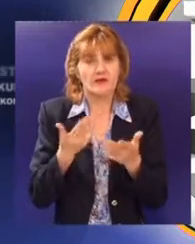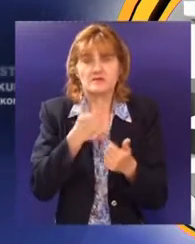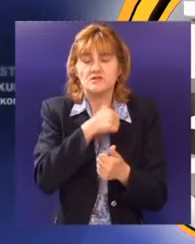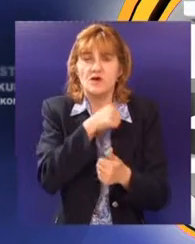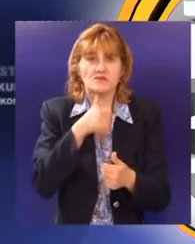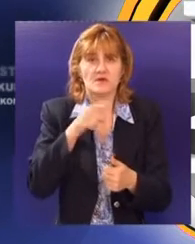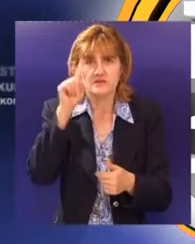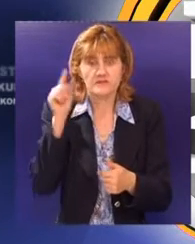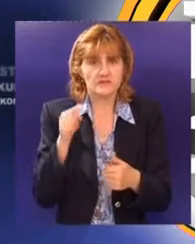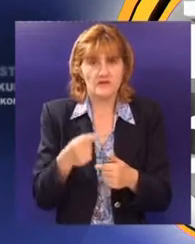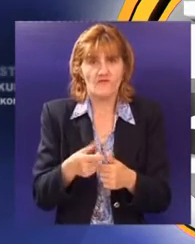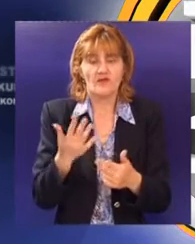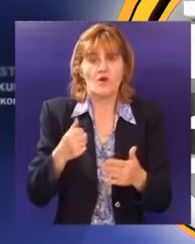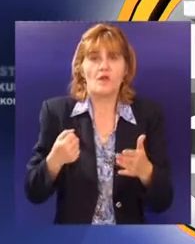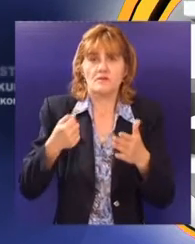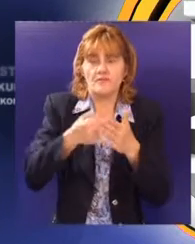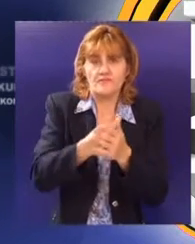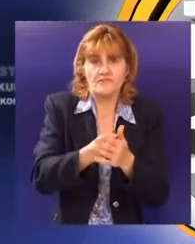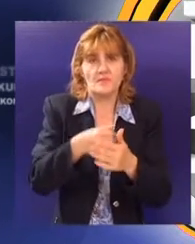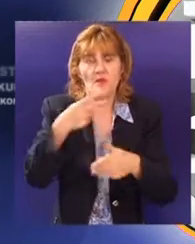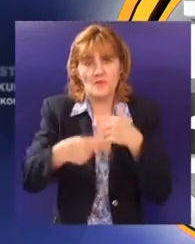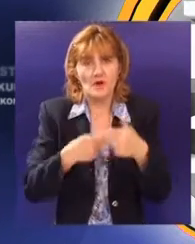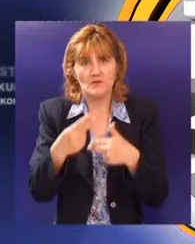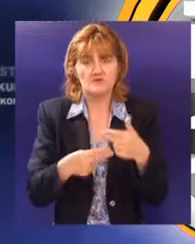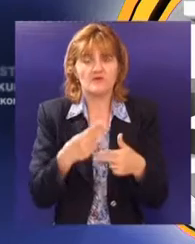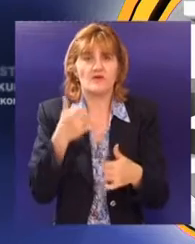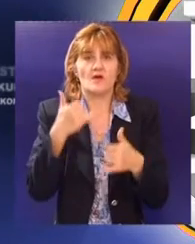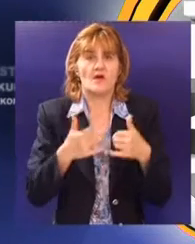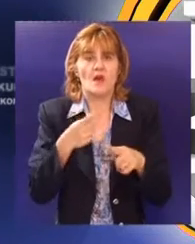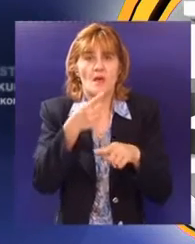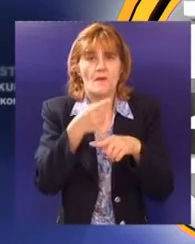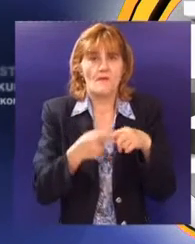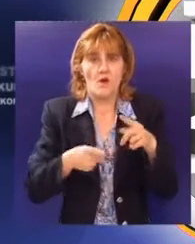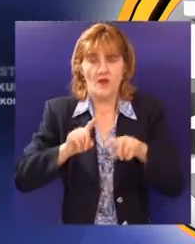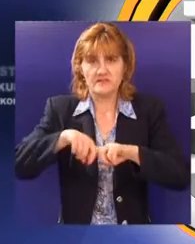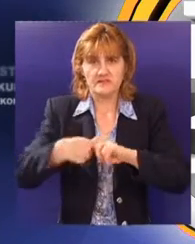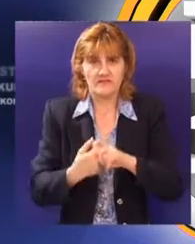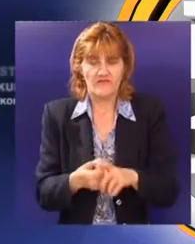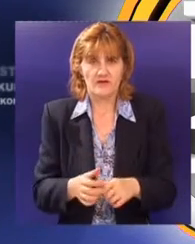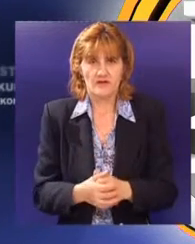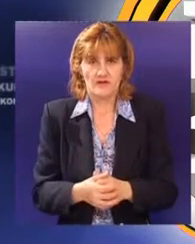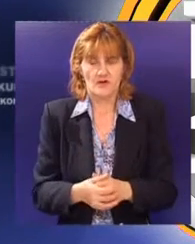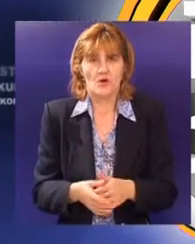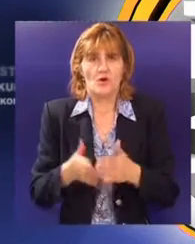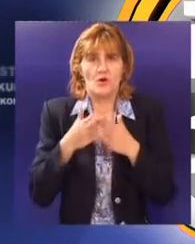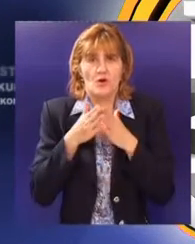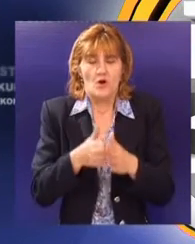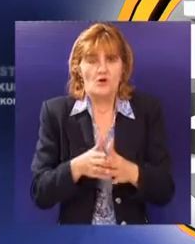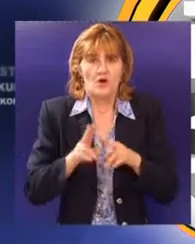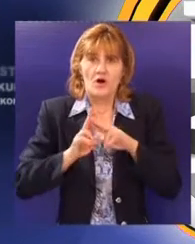je to substanca koja utiče ili koja je potrebna za njegov proizvod ili poluproizvoda ili u repromaterijalu on